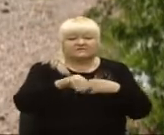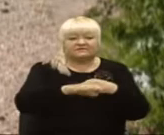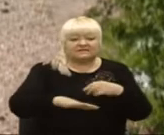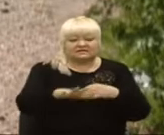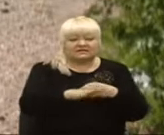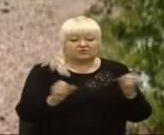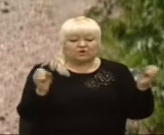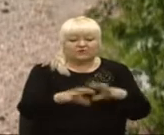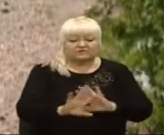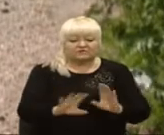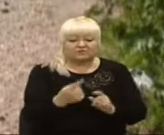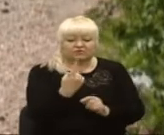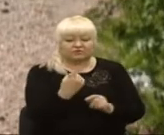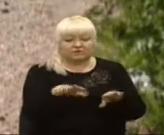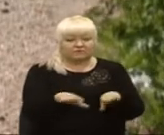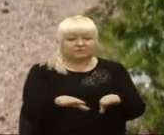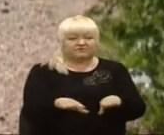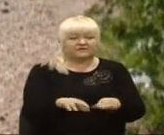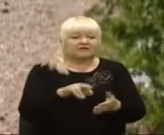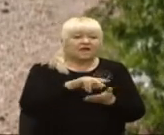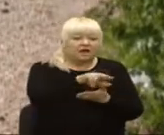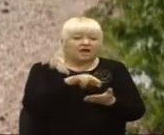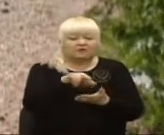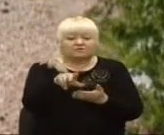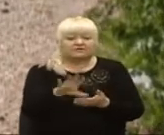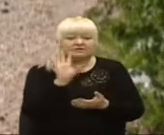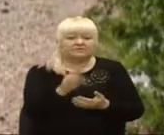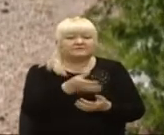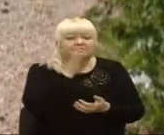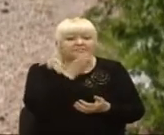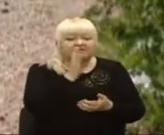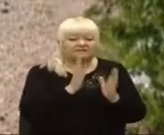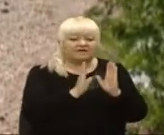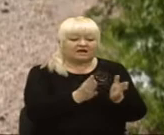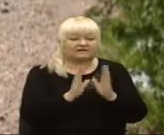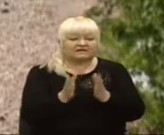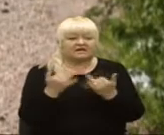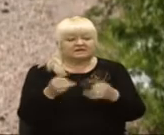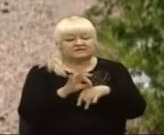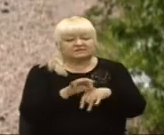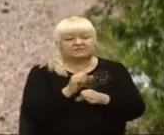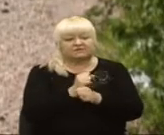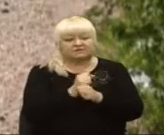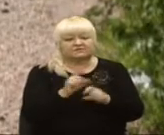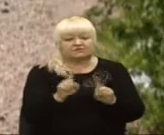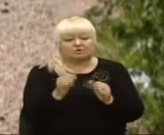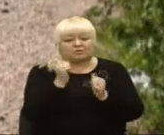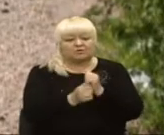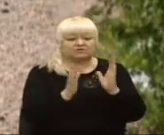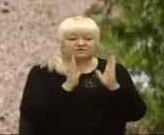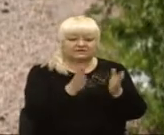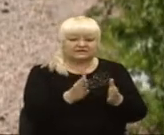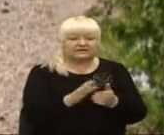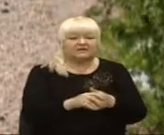Не скупчуватися в одному якомусь бюветі, а ходити по всіх петівих галереях. Ми вже зараз проводиться робота про це, що в кожну з галерей ми